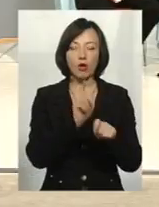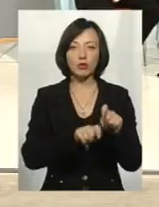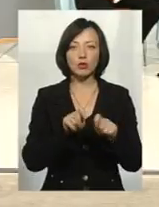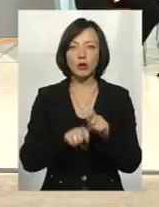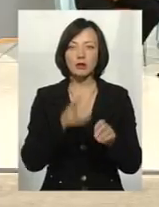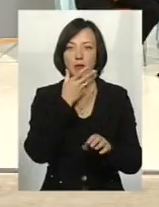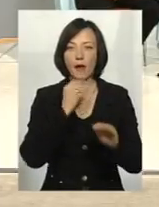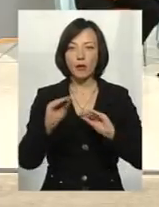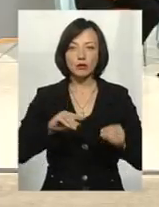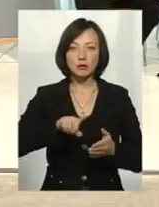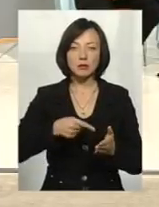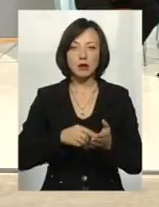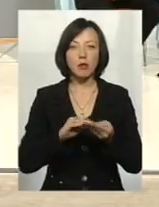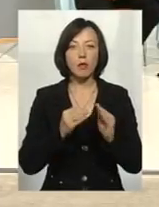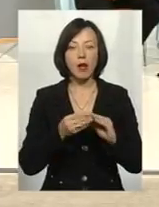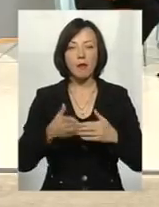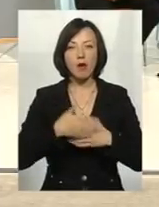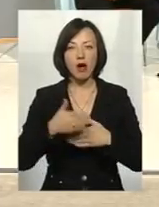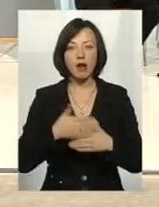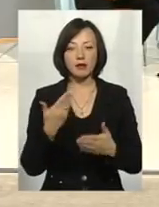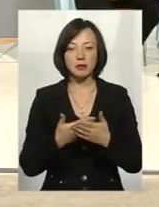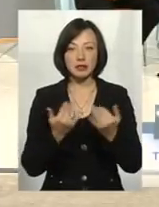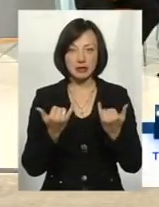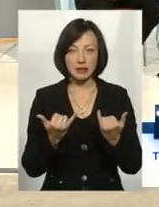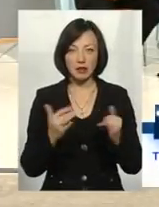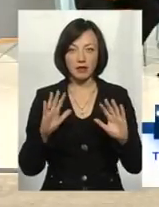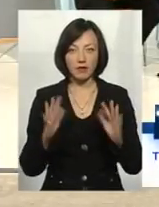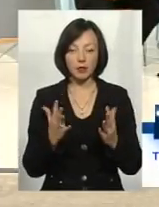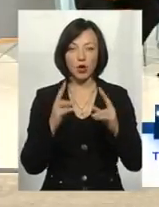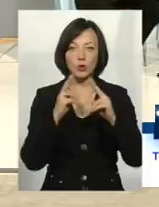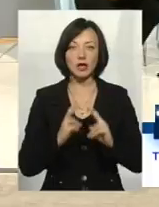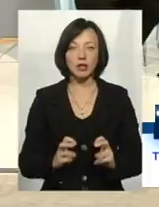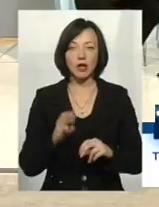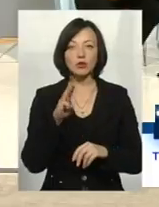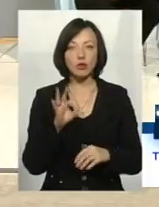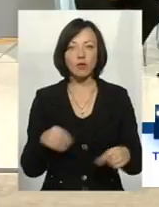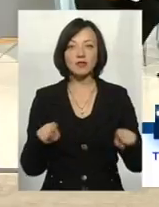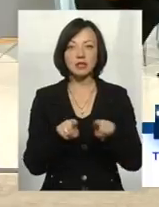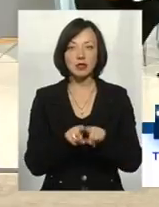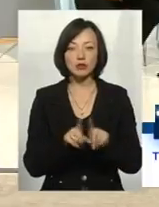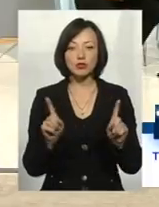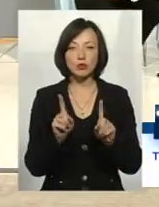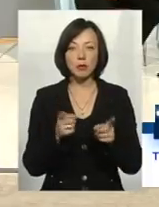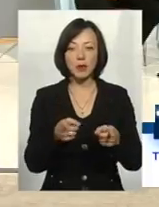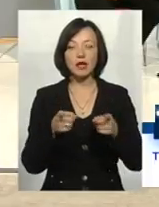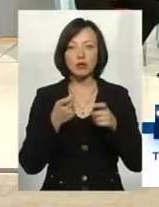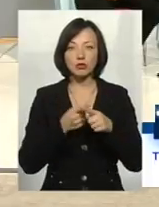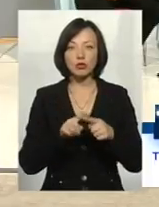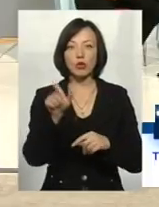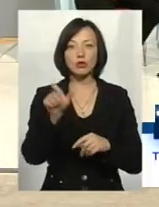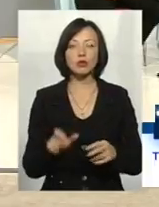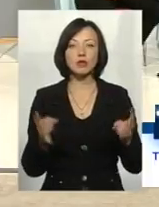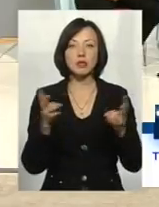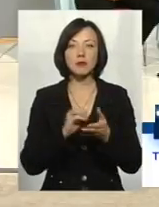благоустрою міста? Проблема покарання, якщо взяти даний випадок, розглядати, то все ж таки для того, щоб притягнути цю особу, треба